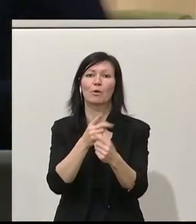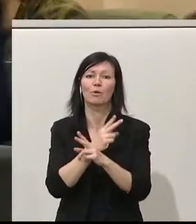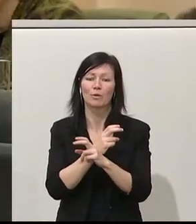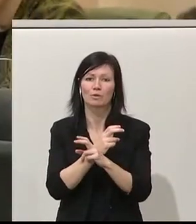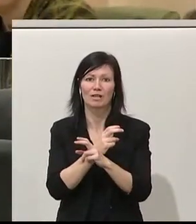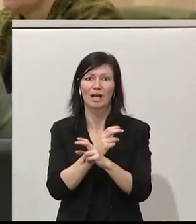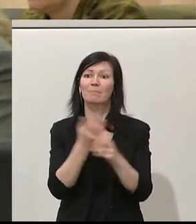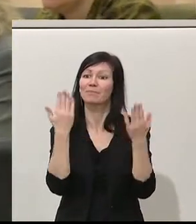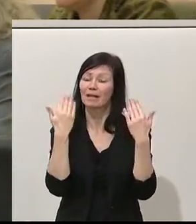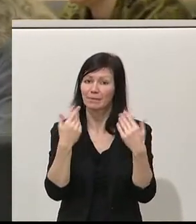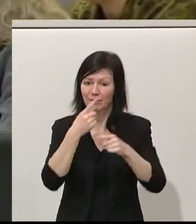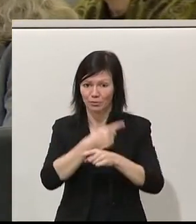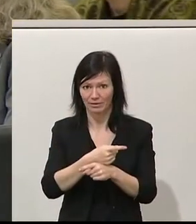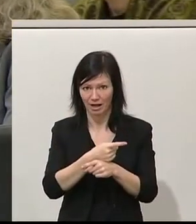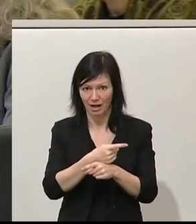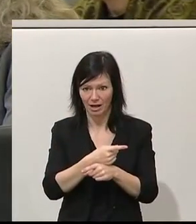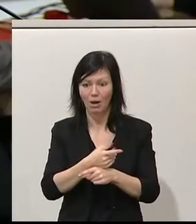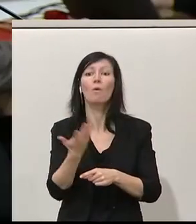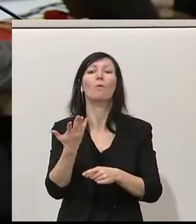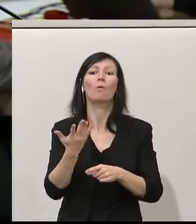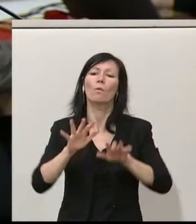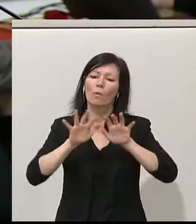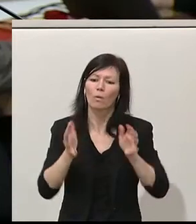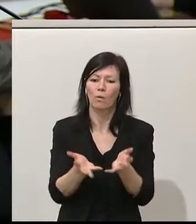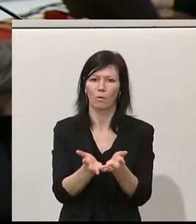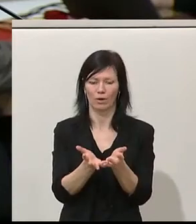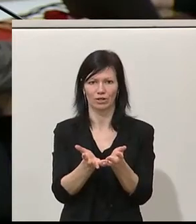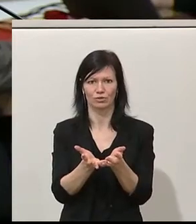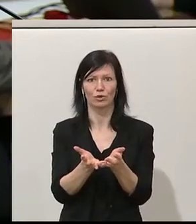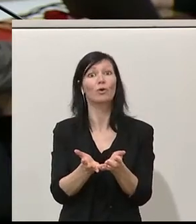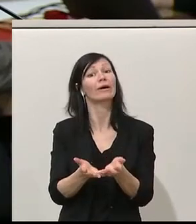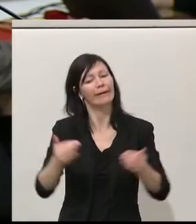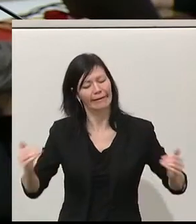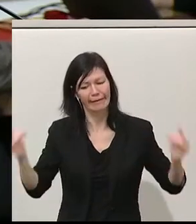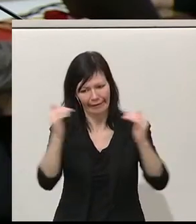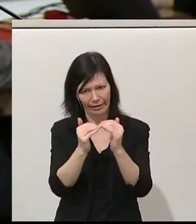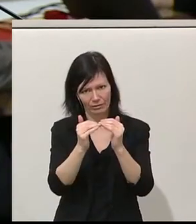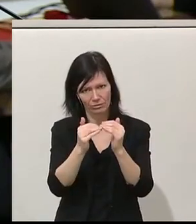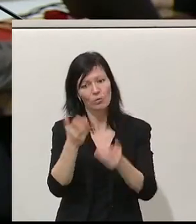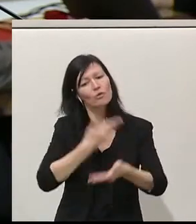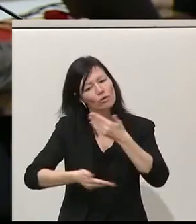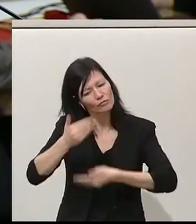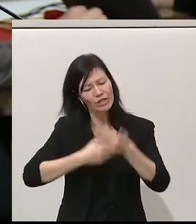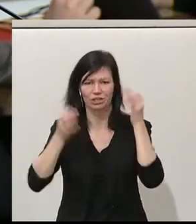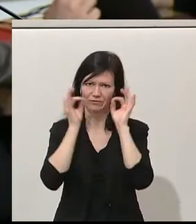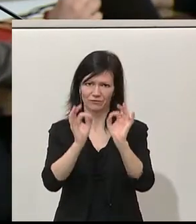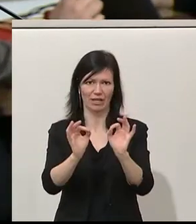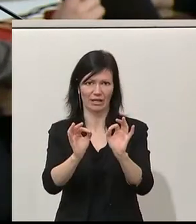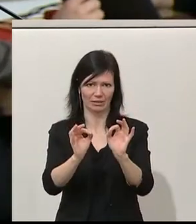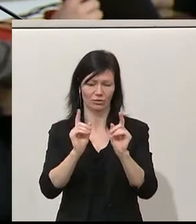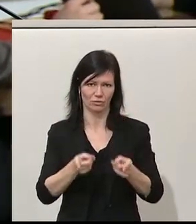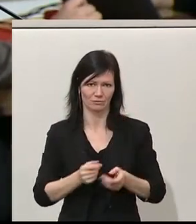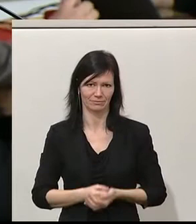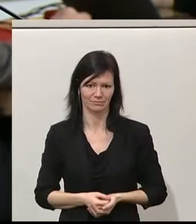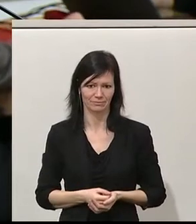aber auch für ein gerechtes und wirtschaftlich zukunftsfähiges Österreich. Und Klimaneutralität bis